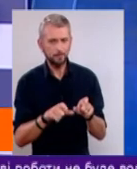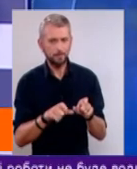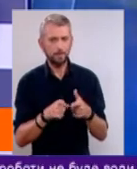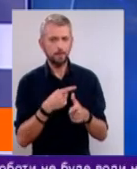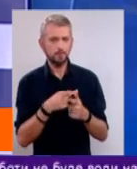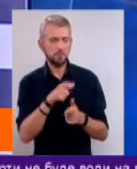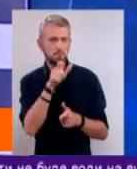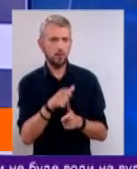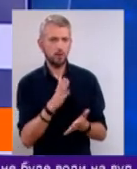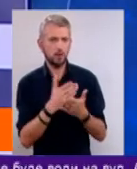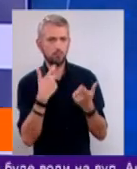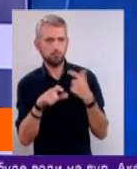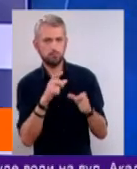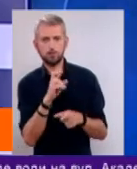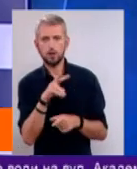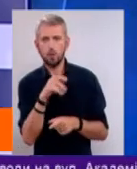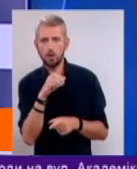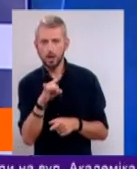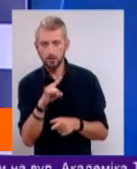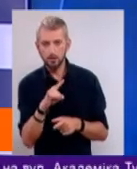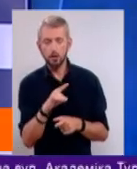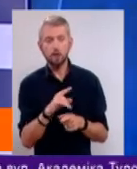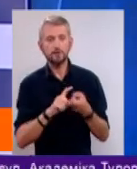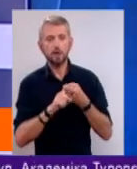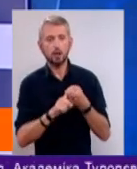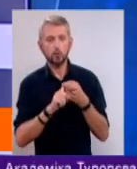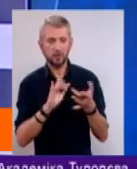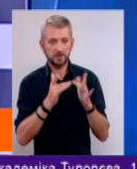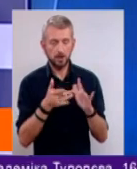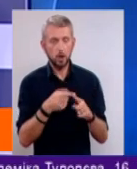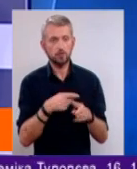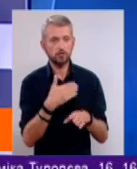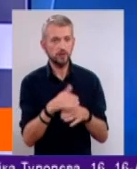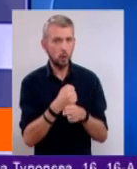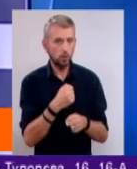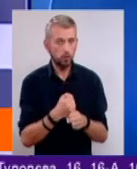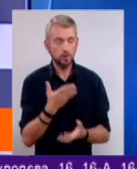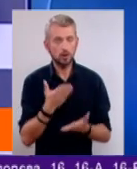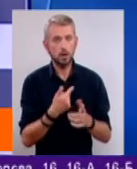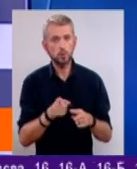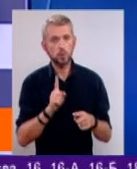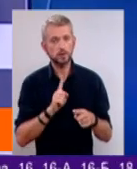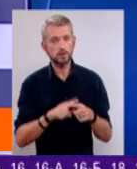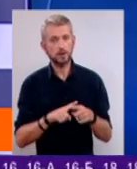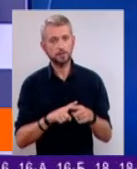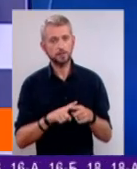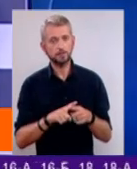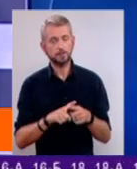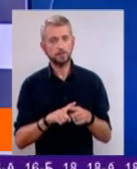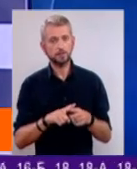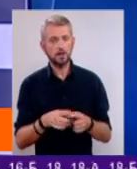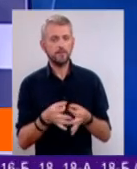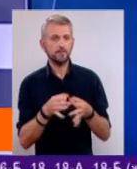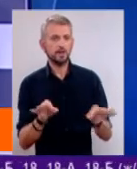блогером, зрозуміло, що взаємодія з соціальною мережею – це частина роботи. Якщо ж це, скажімо так,